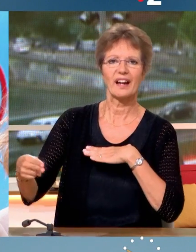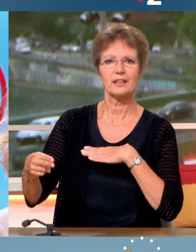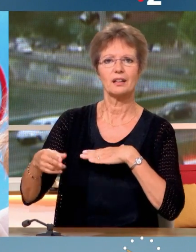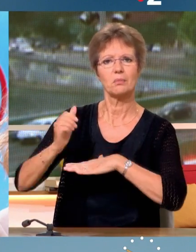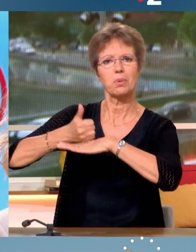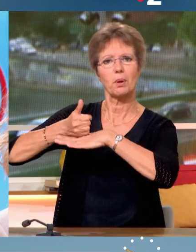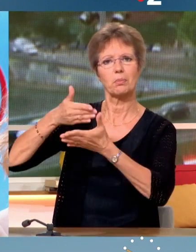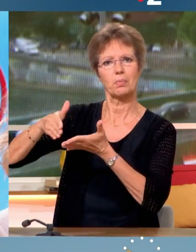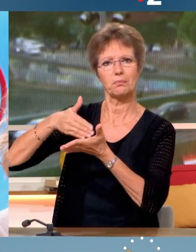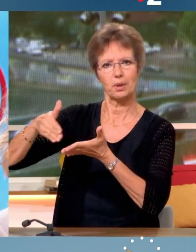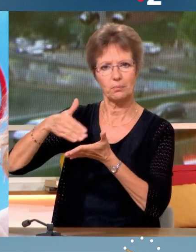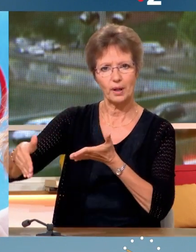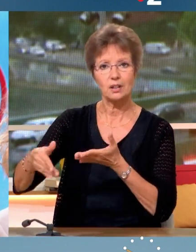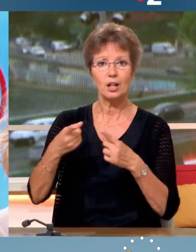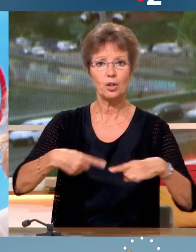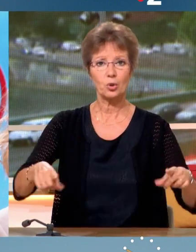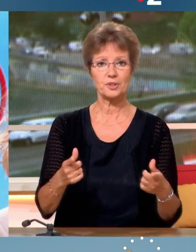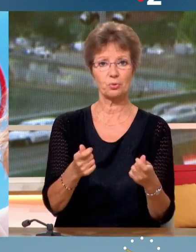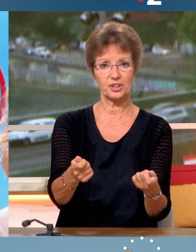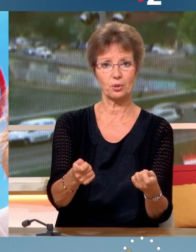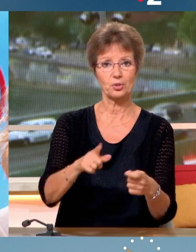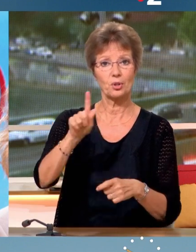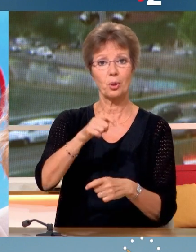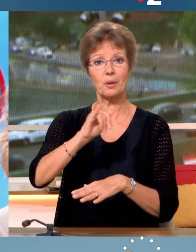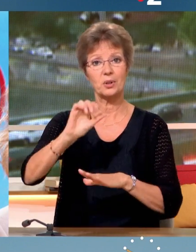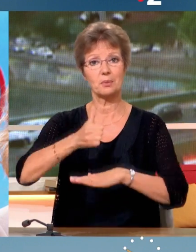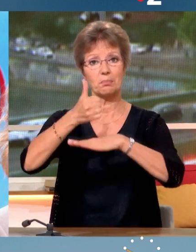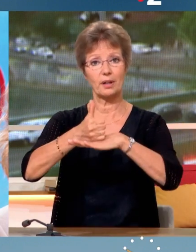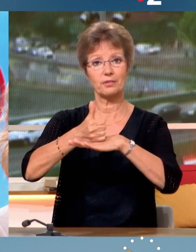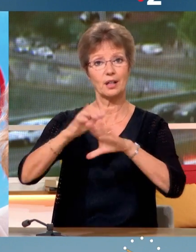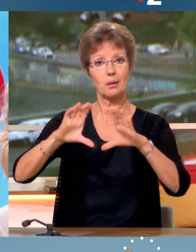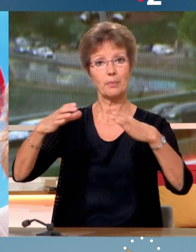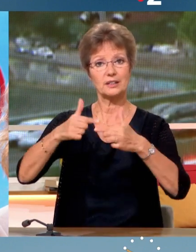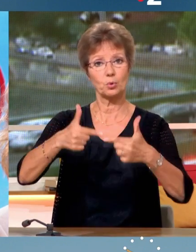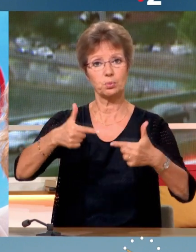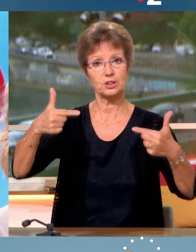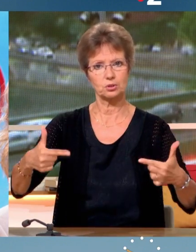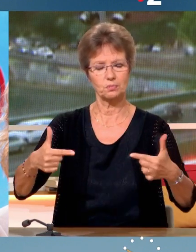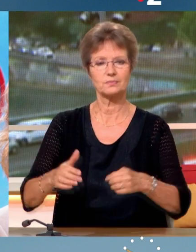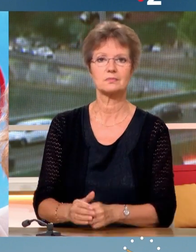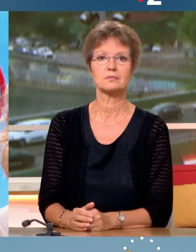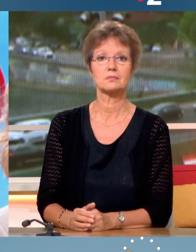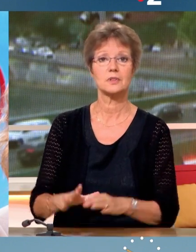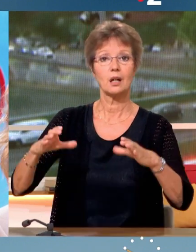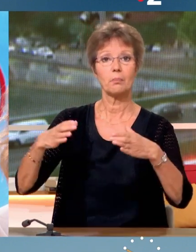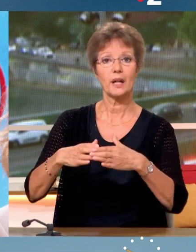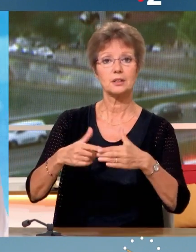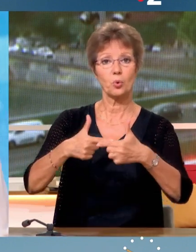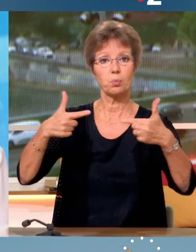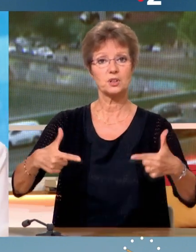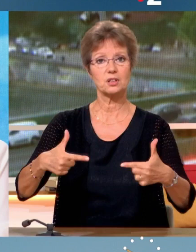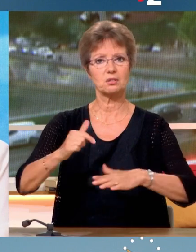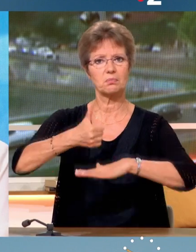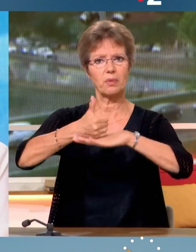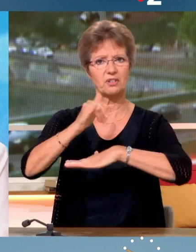La Commission des finances, normalement, c'est le principal parti d'opposition. Le principal parti d'opposition, aujourd'hui, c'est nous. Et donc,